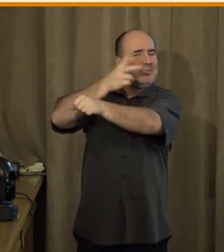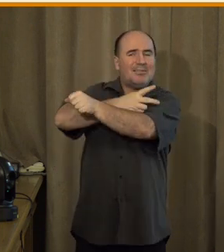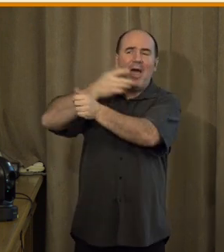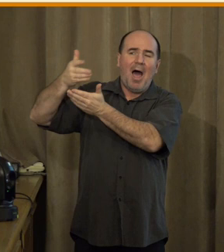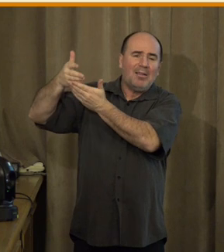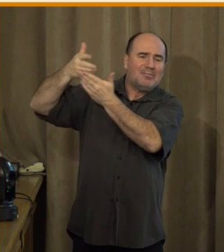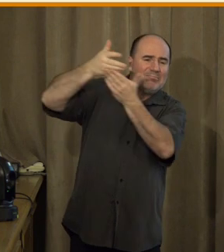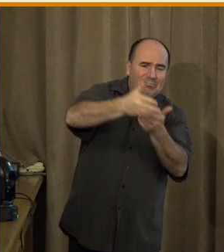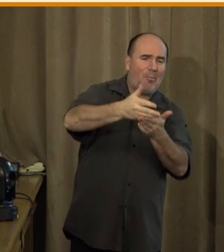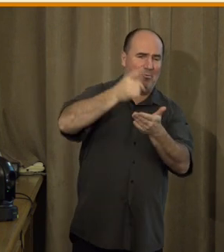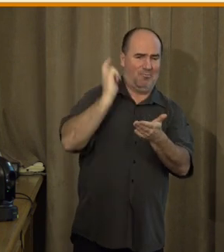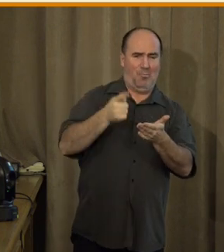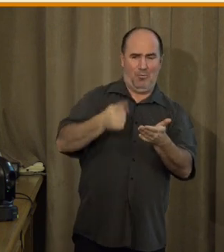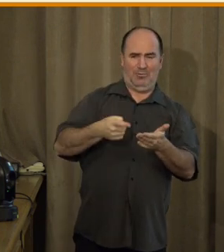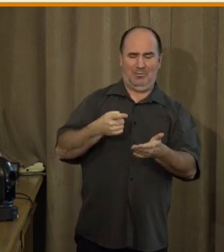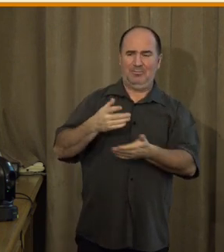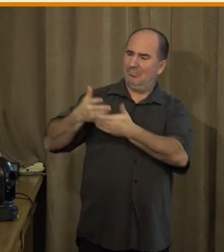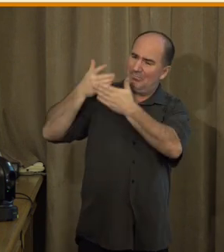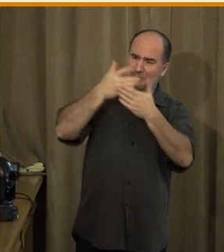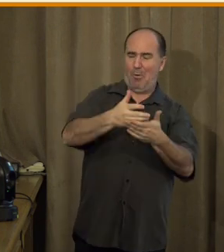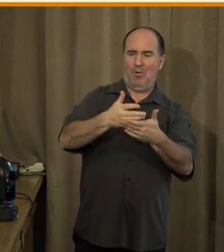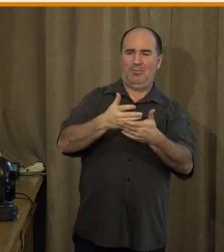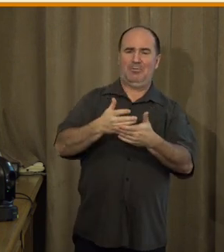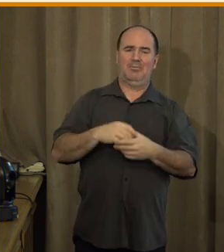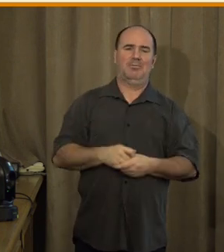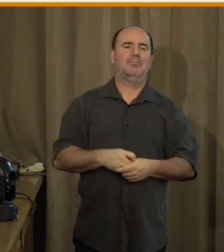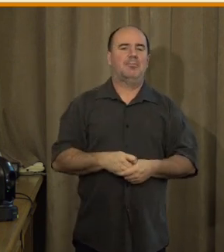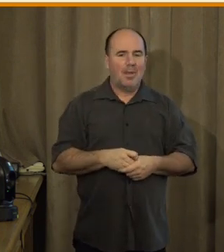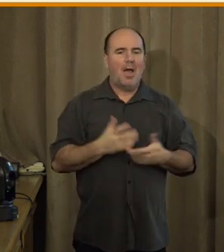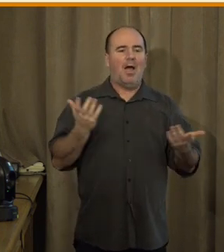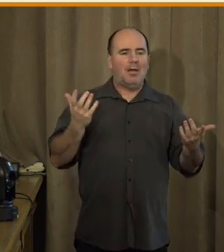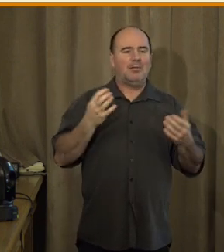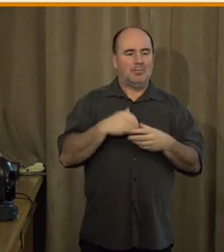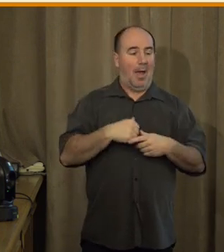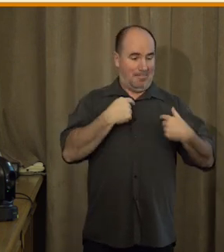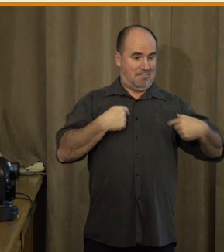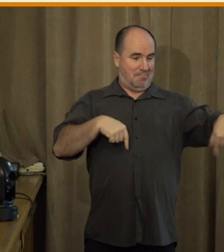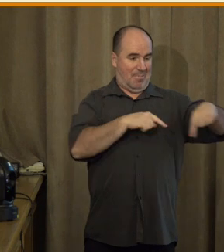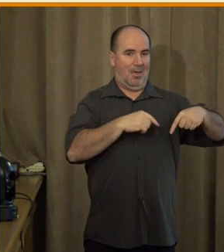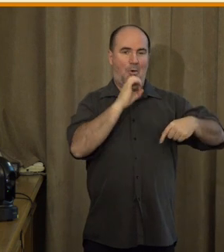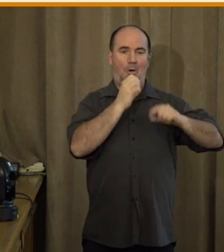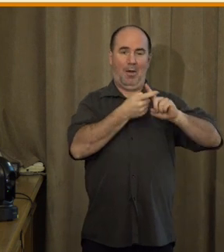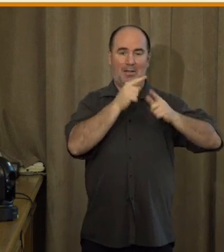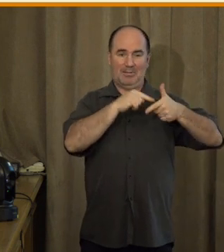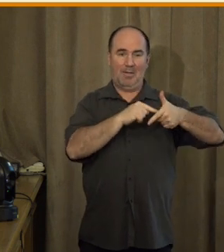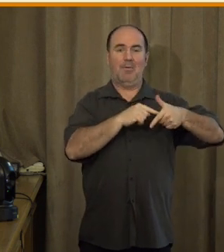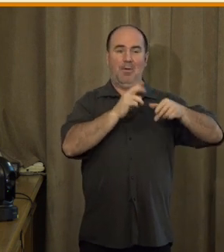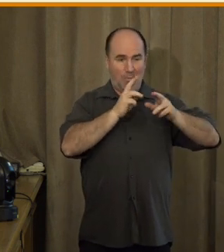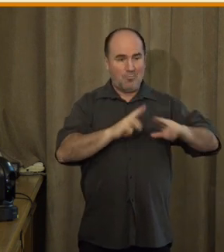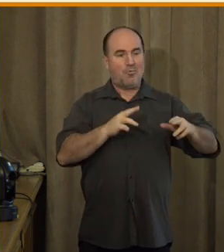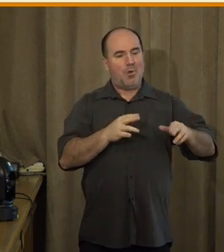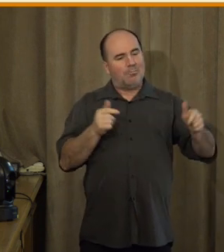A ten důvod je samozřejmě jasný. Právě i díky skrze knihoveny můžeme pomoci snižovat to digitální vyloučení a